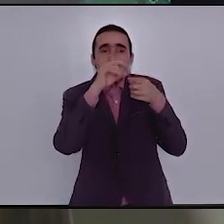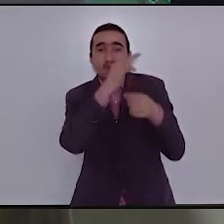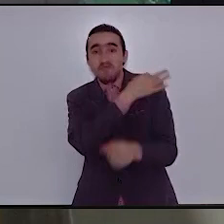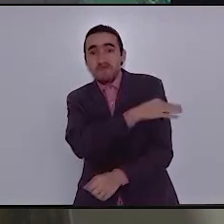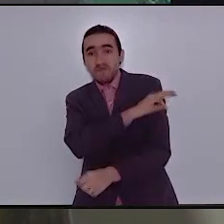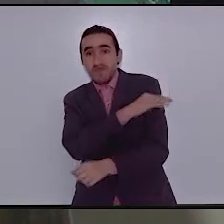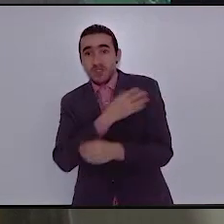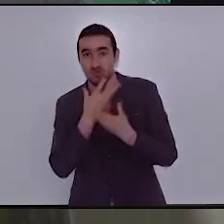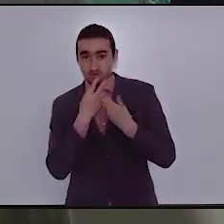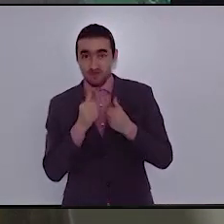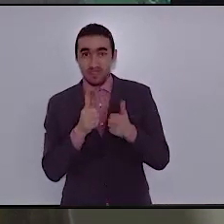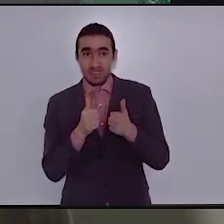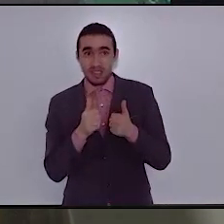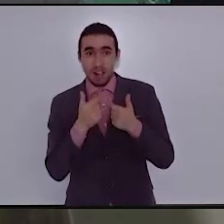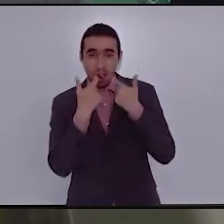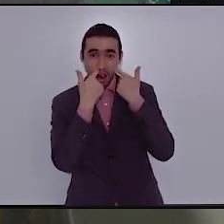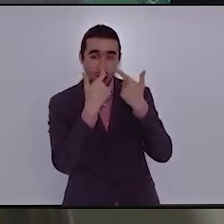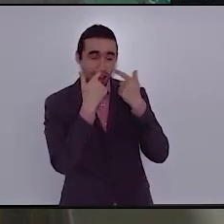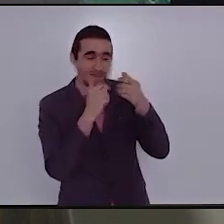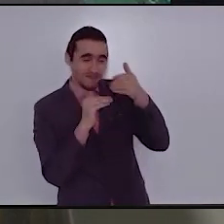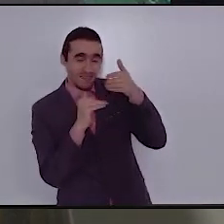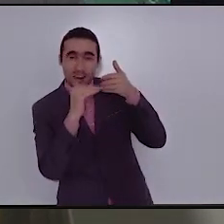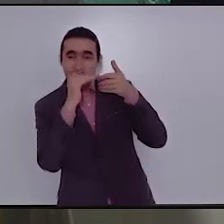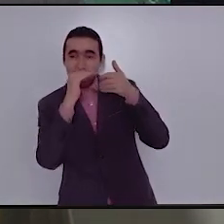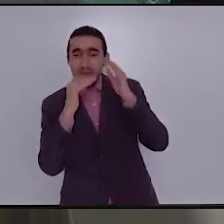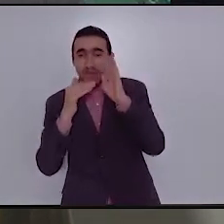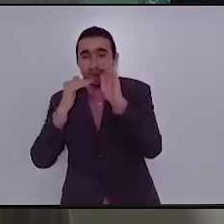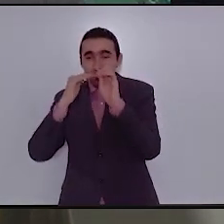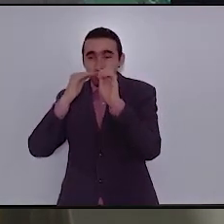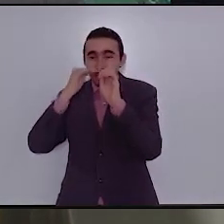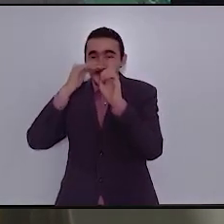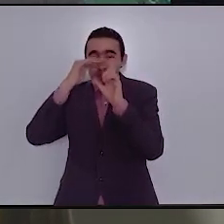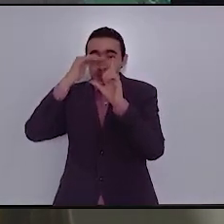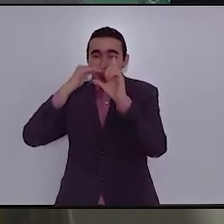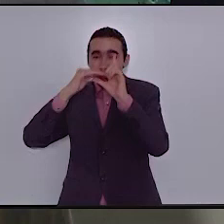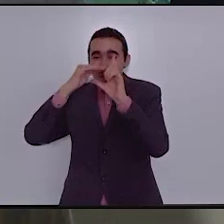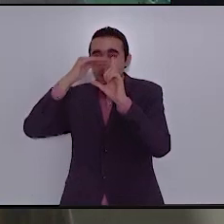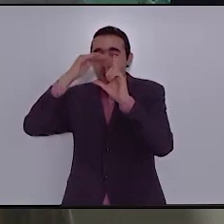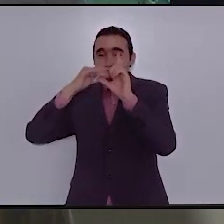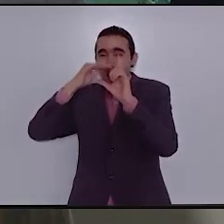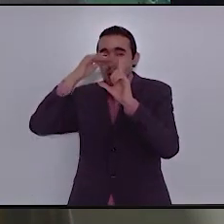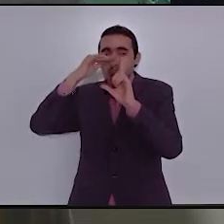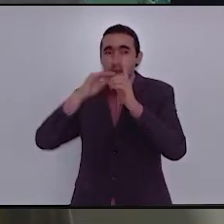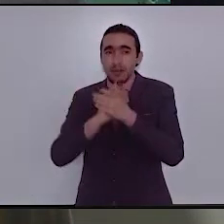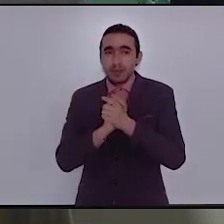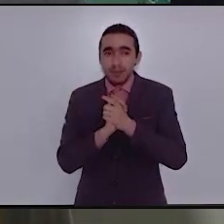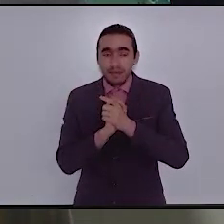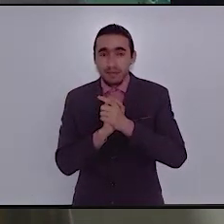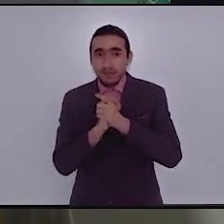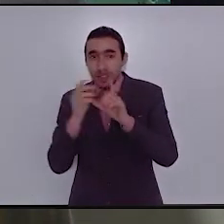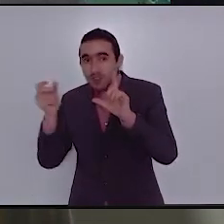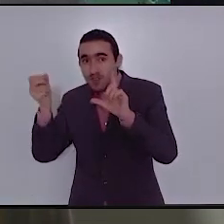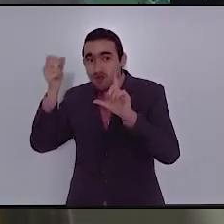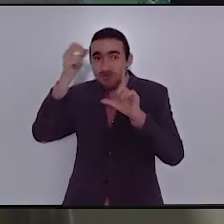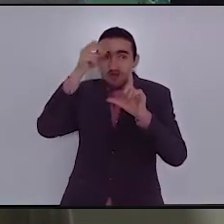هل لاحظتم؟ بدأ الماء يرتفع معي هل هذا يكفي؟ هل سيستطيع الغراب